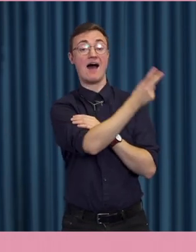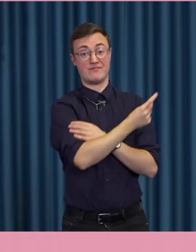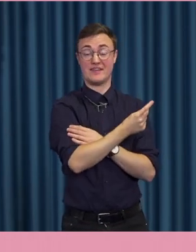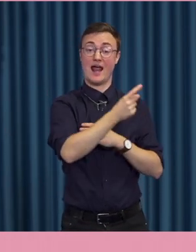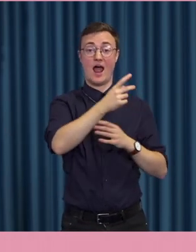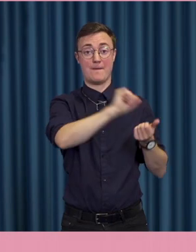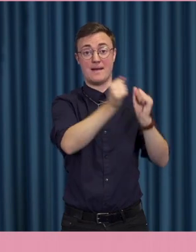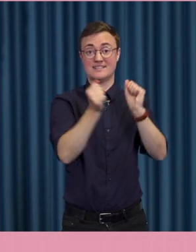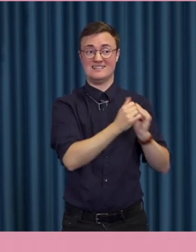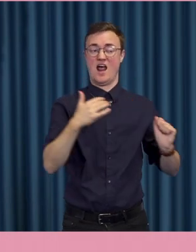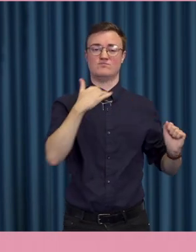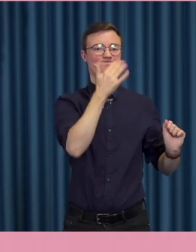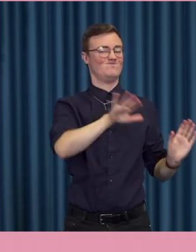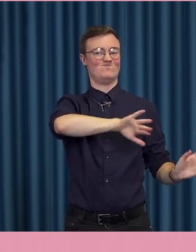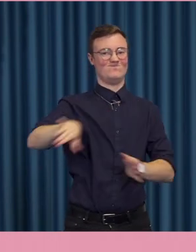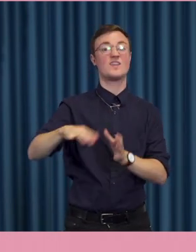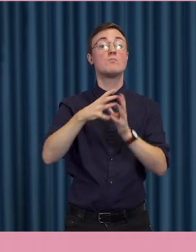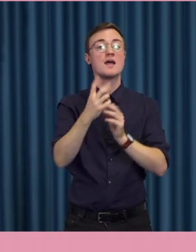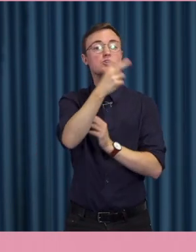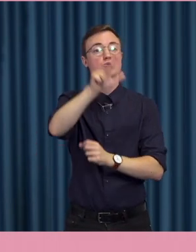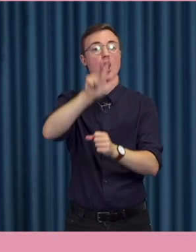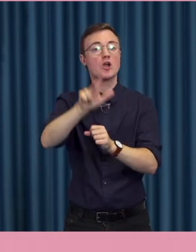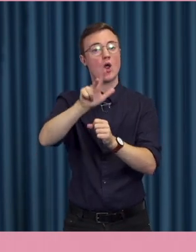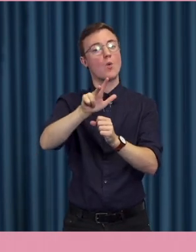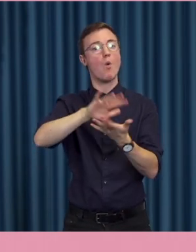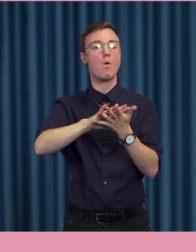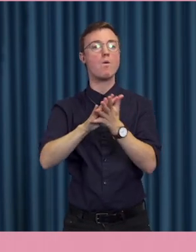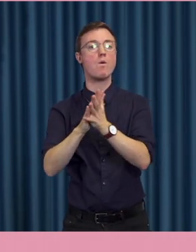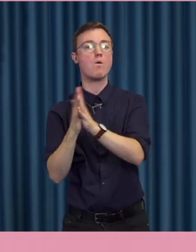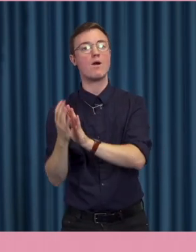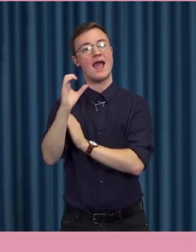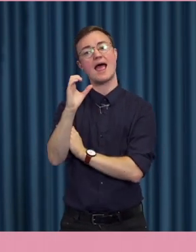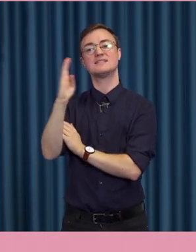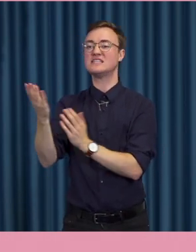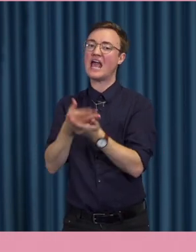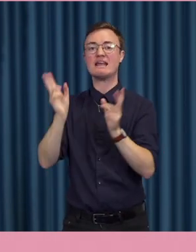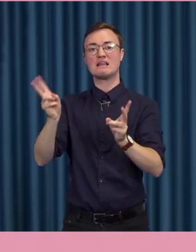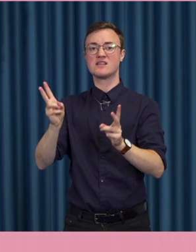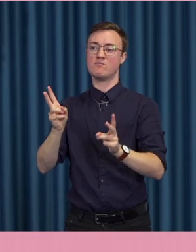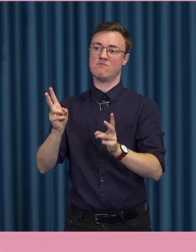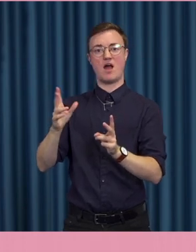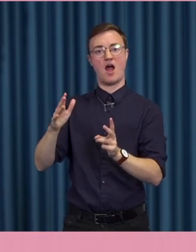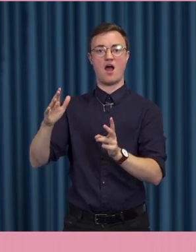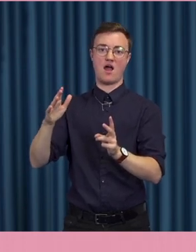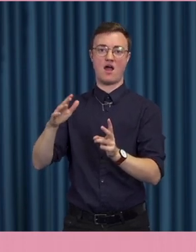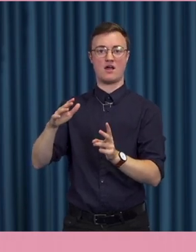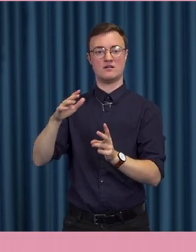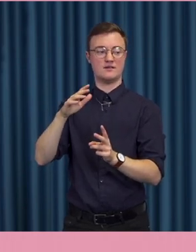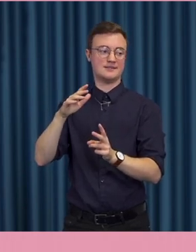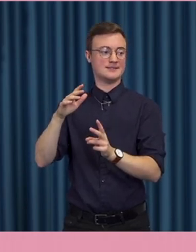anhängare. Trenden vände dock 2018 och Sverigedemokraterna blev då mindre illasedda bland Moderater och Kristdemokrater.